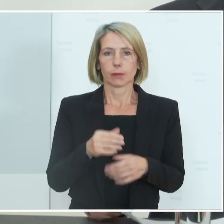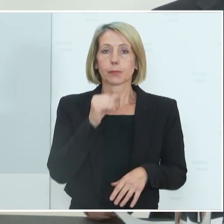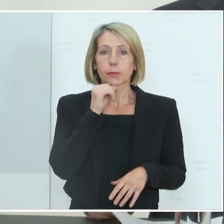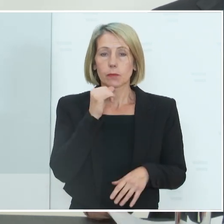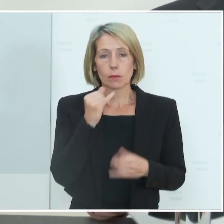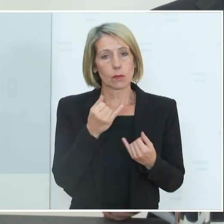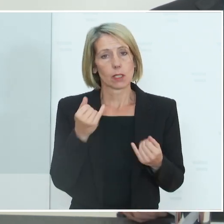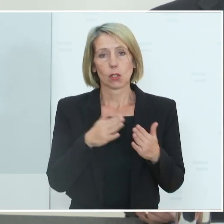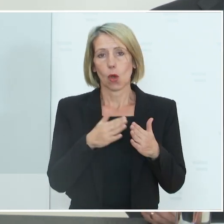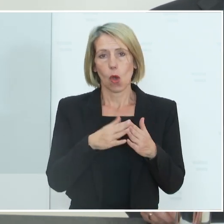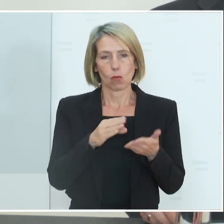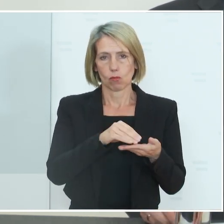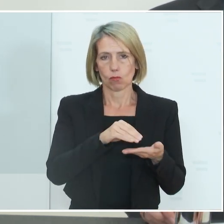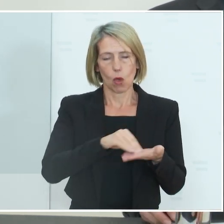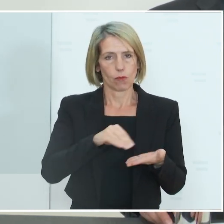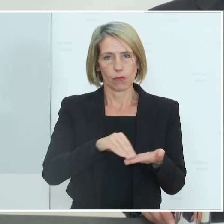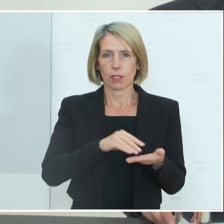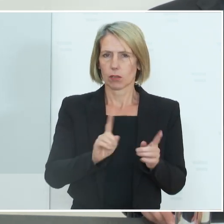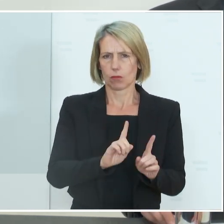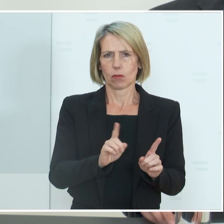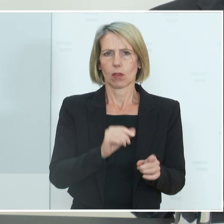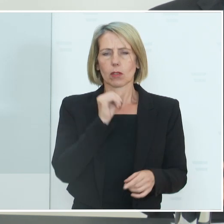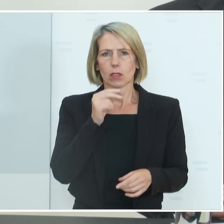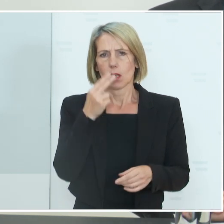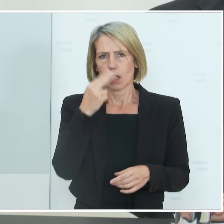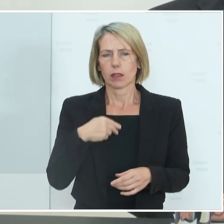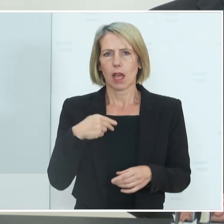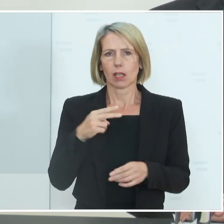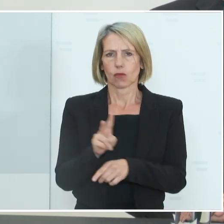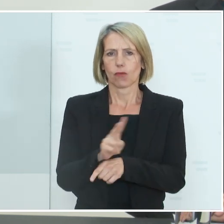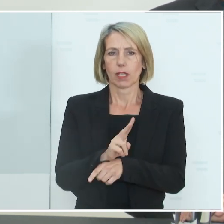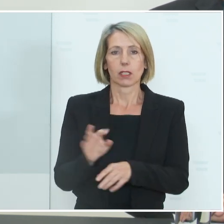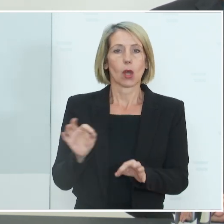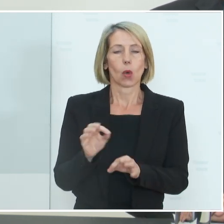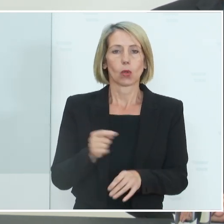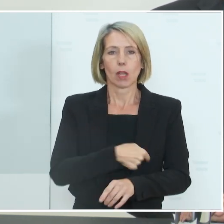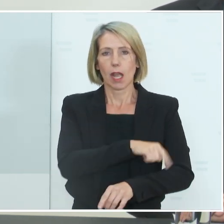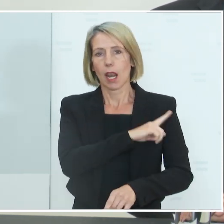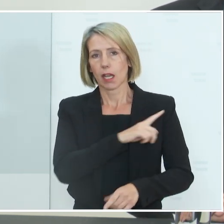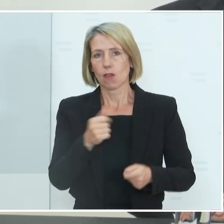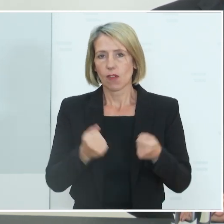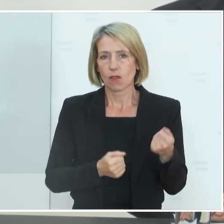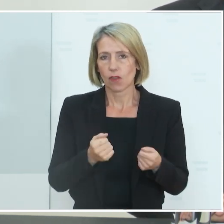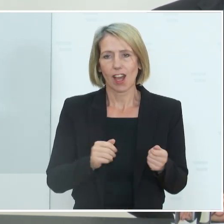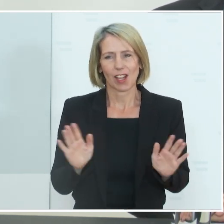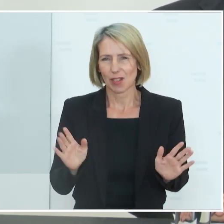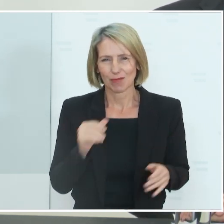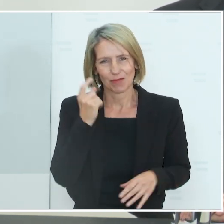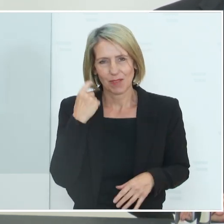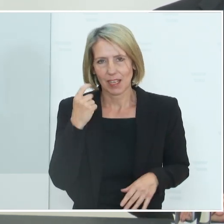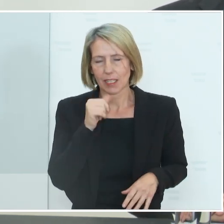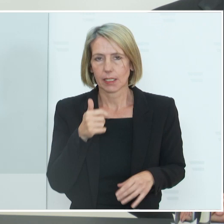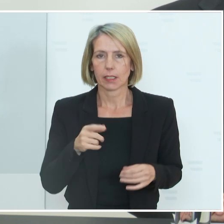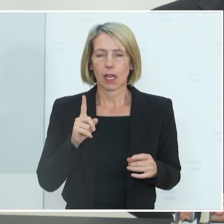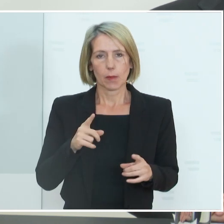von Homeoffice, wir sprechen hier nicht vom Nachtwächter oder vom Lkw-Fahrer. Relevant ist die Frage, ob man in seinem